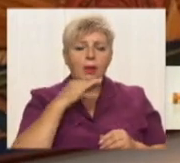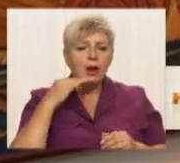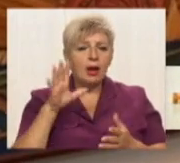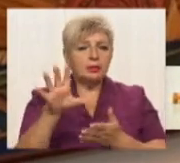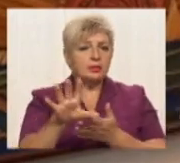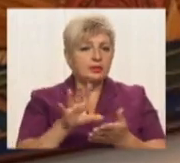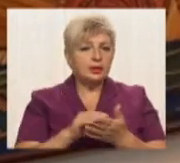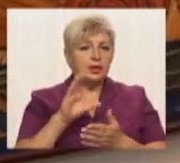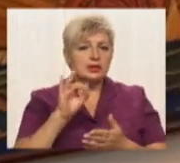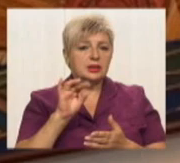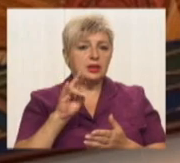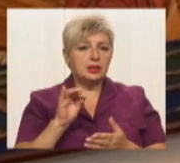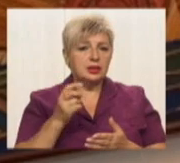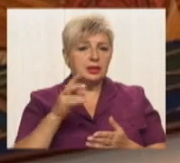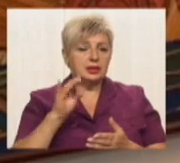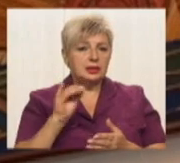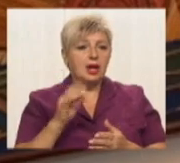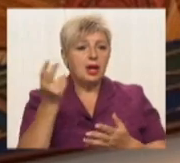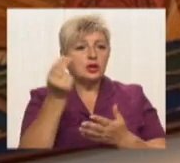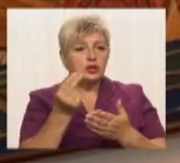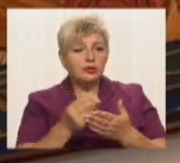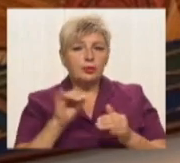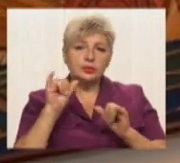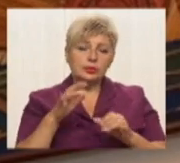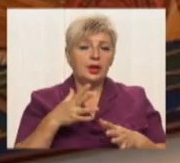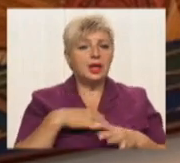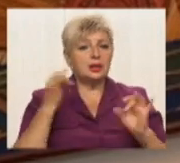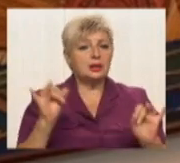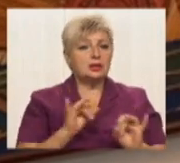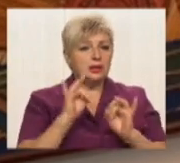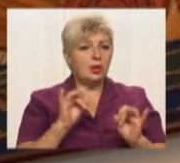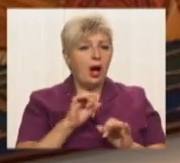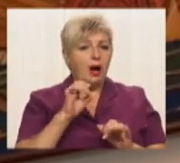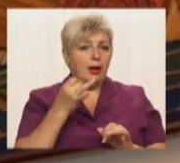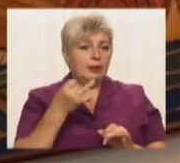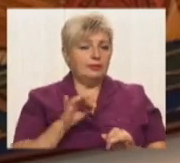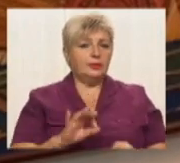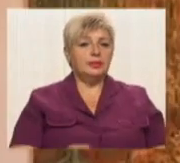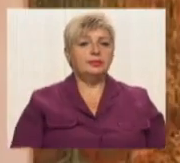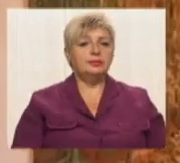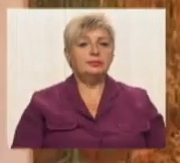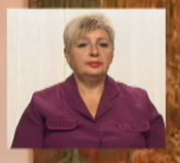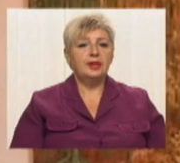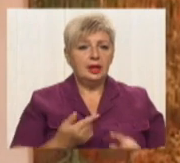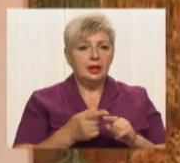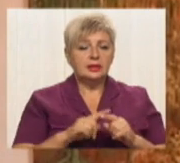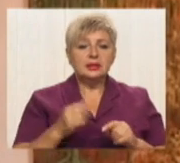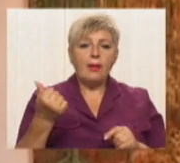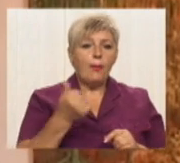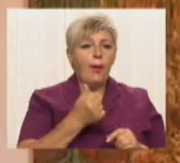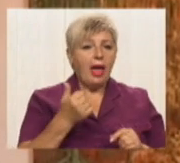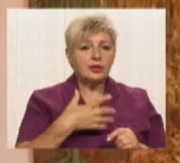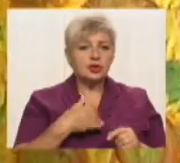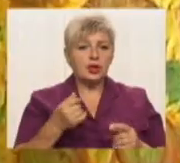витвори, по-своєму. І живопис у неї цікавий». Це перша персональна